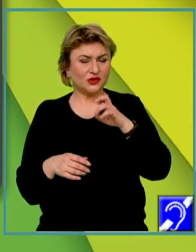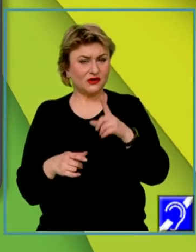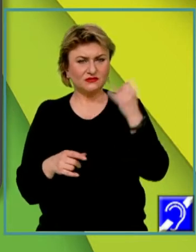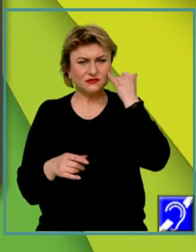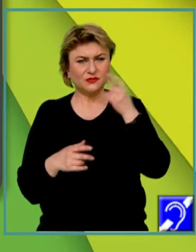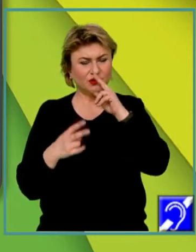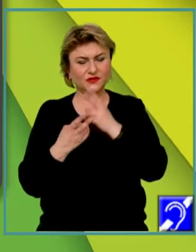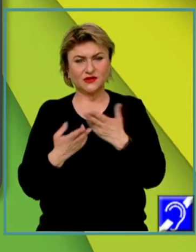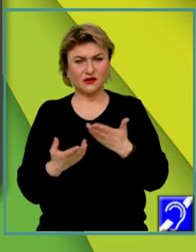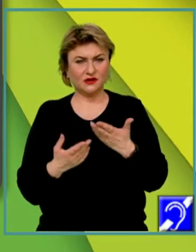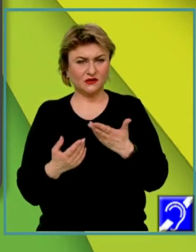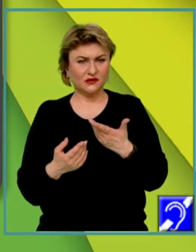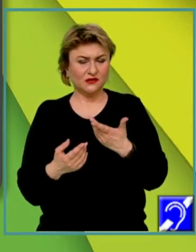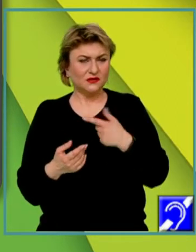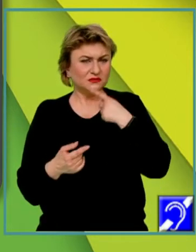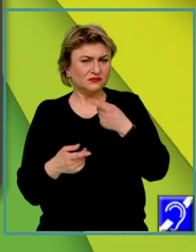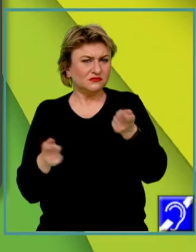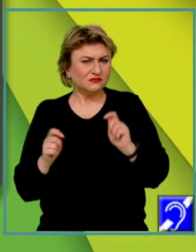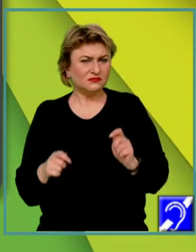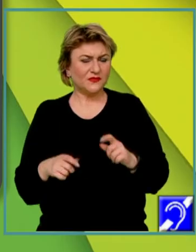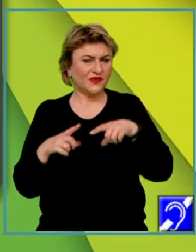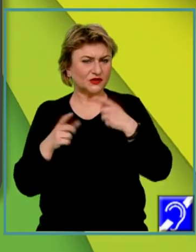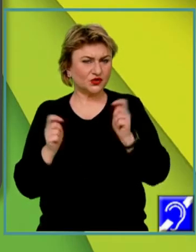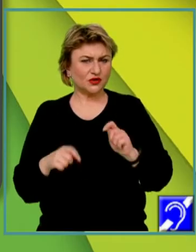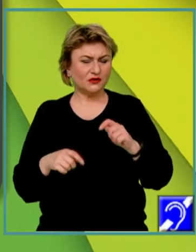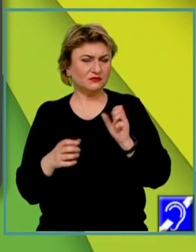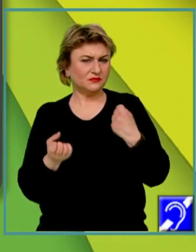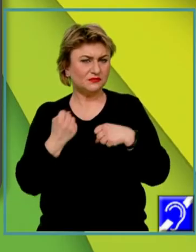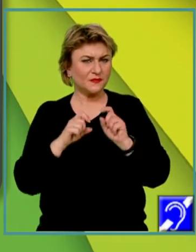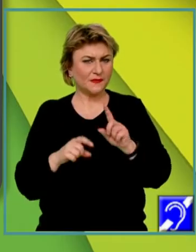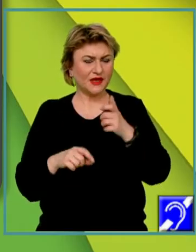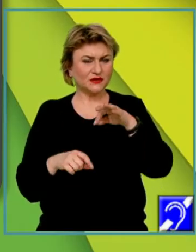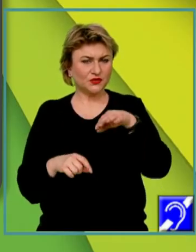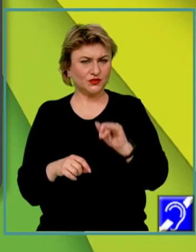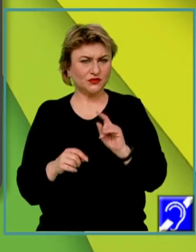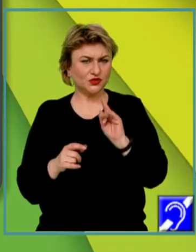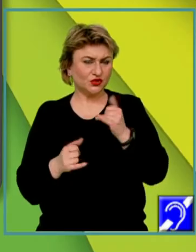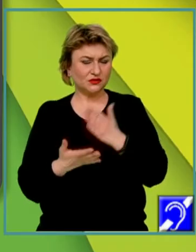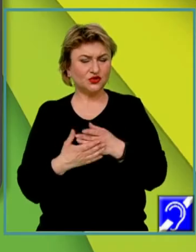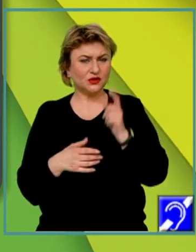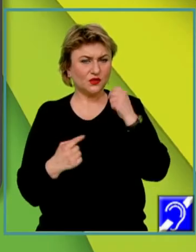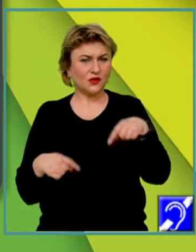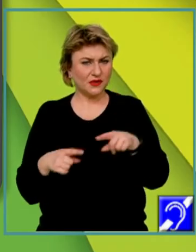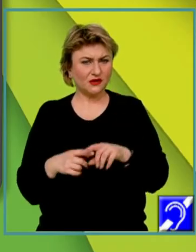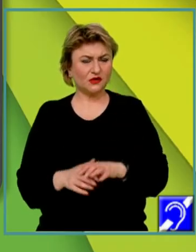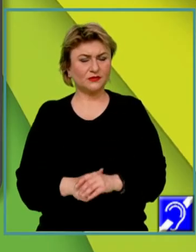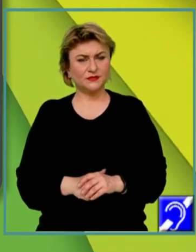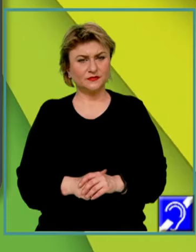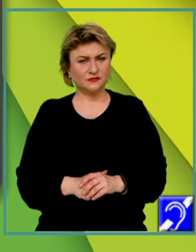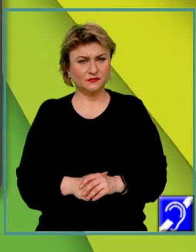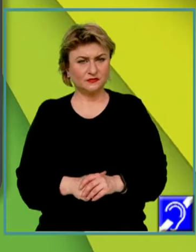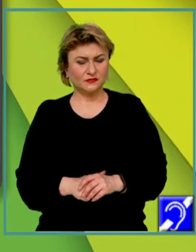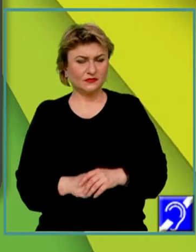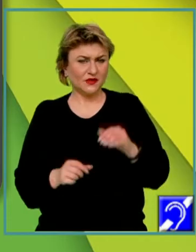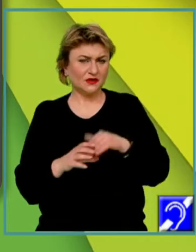potrivit căreia legile sociale se manifestă întotdeauna prin intermediul acțiunii subiective a oamenilor. În